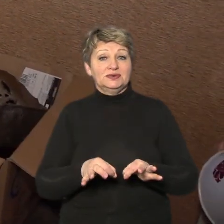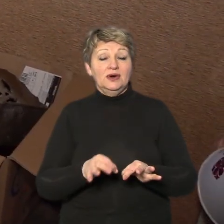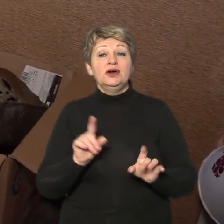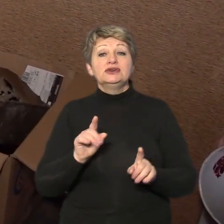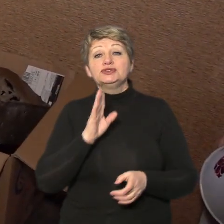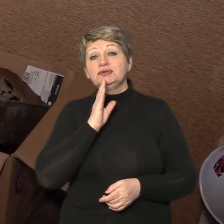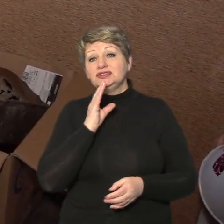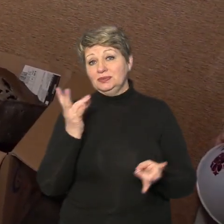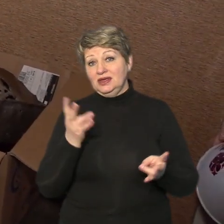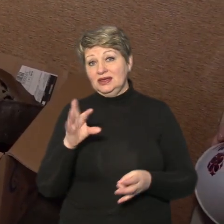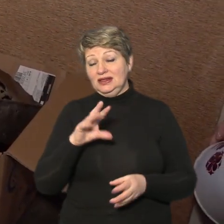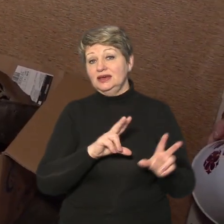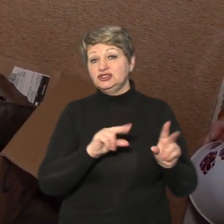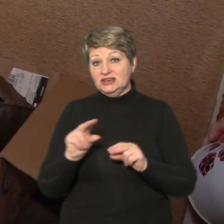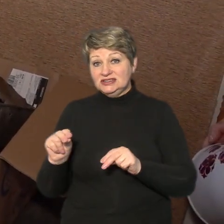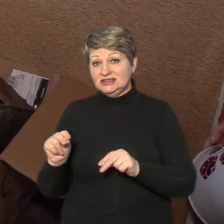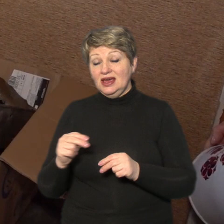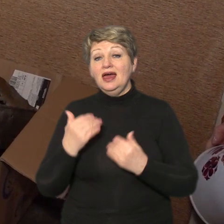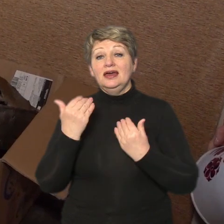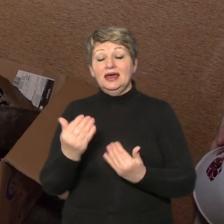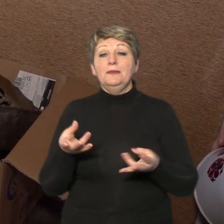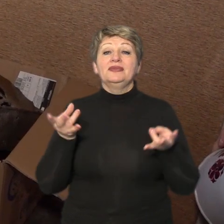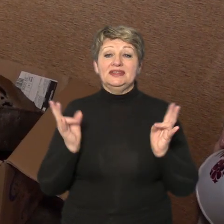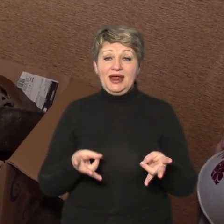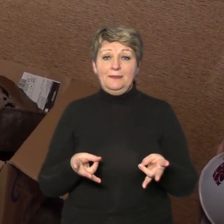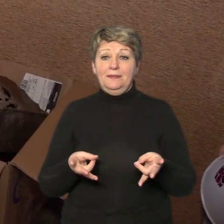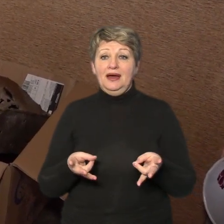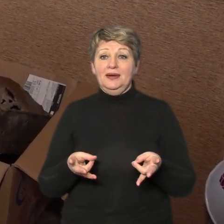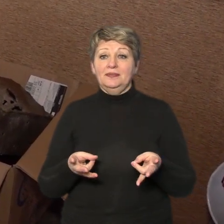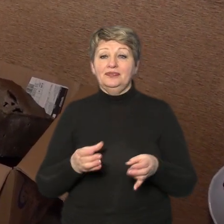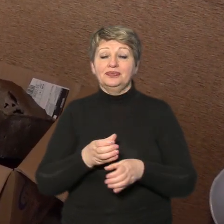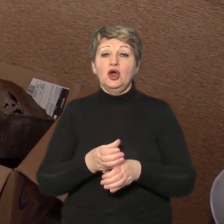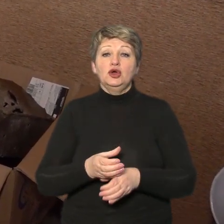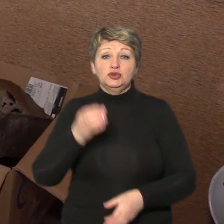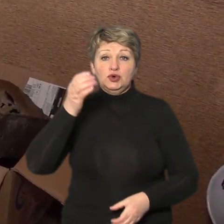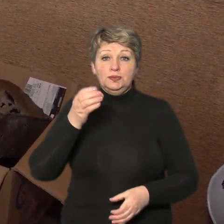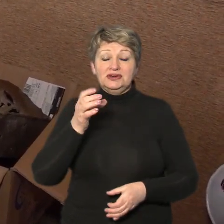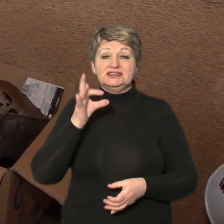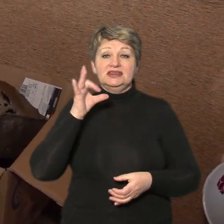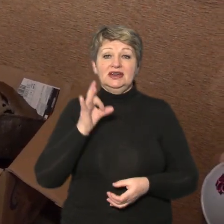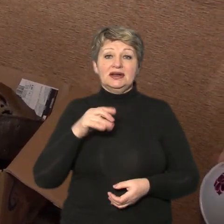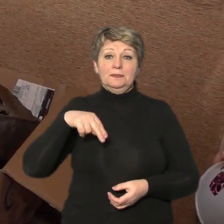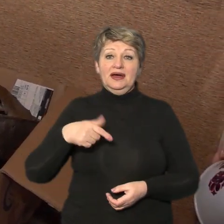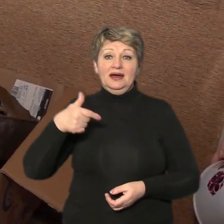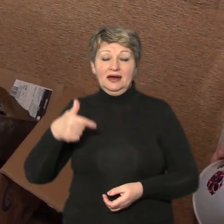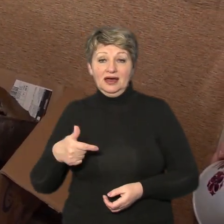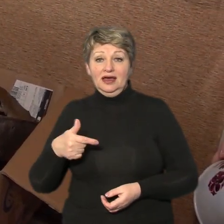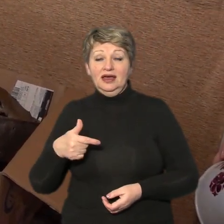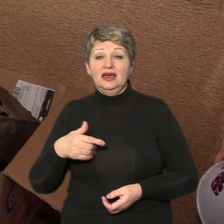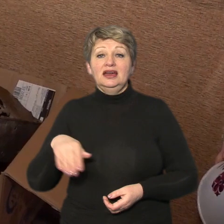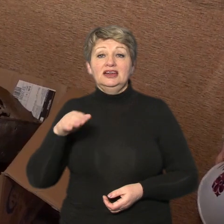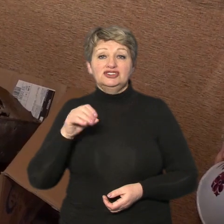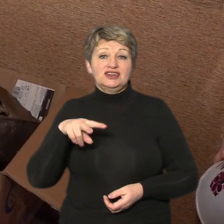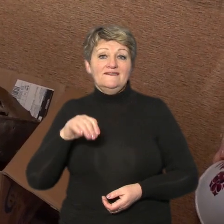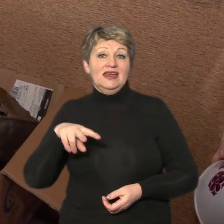щастя я розказую дівчаткам для щастя ще треба тубус от РПГ от джавеліна от лава шматочок